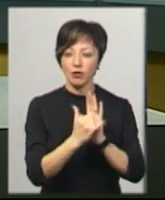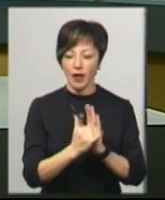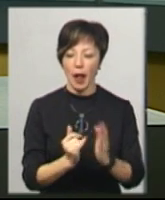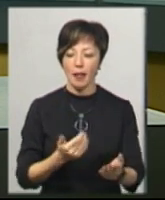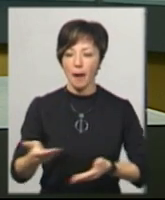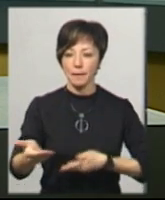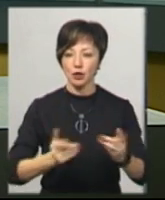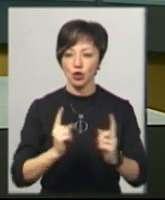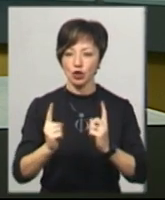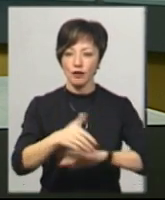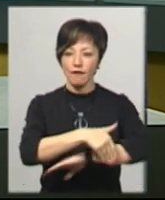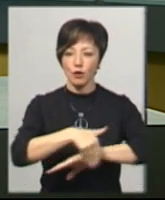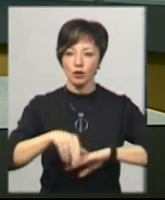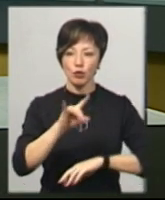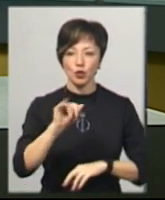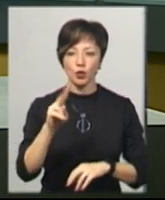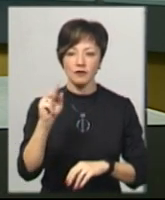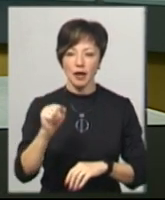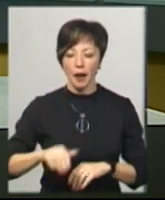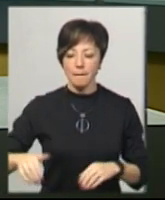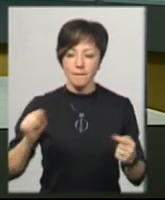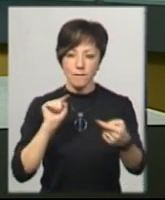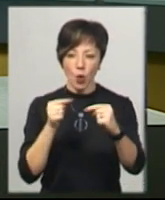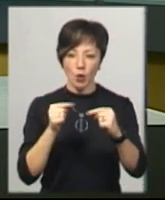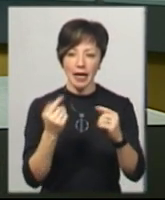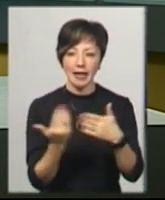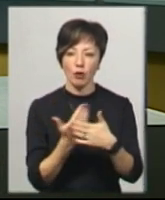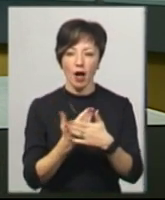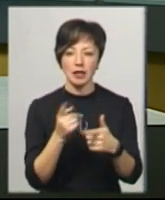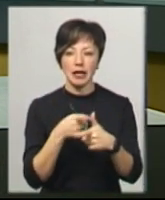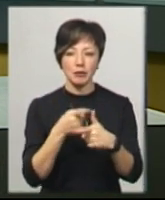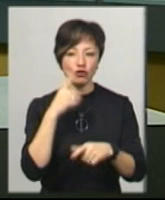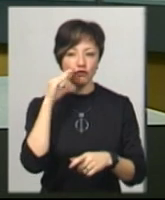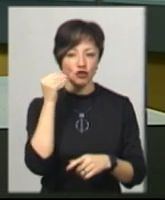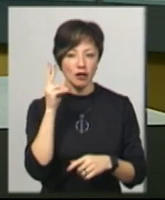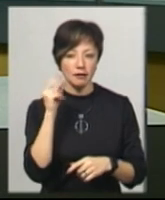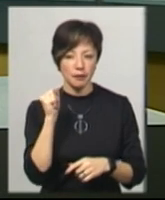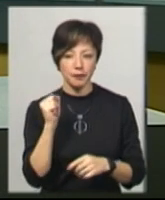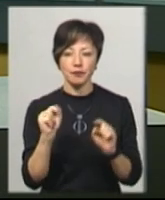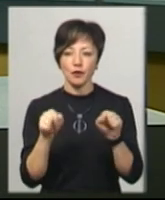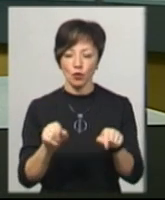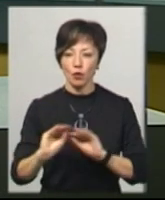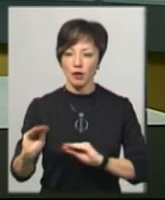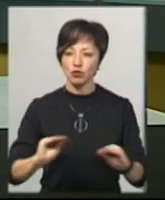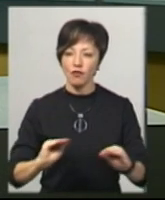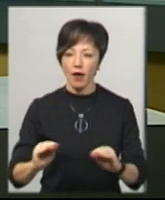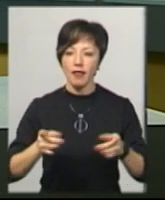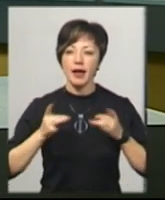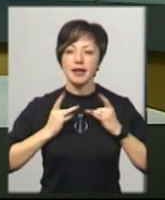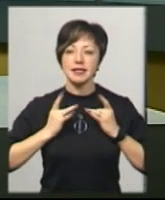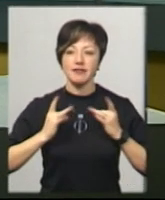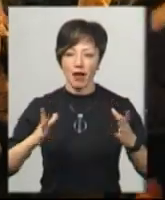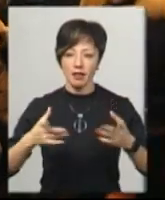пішохідній частині вулиці Проскурівської на майданчику навпроти кінотеатру імені Тараса Шевченка. Тут же й облаштували різдвяний ярмарок.